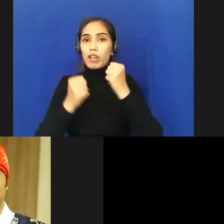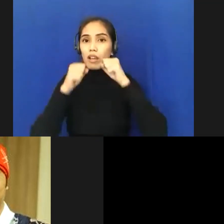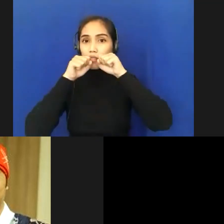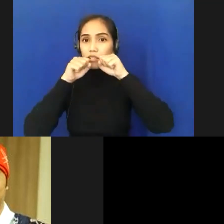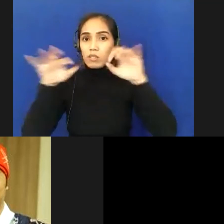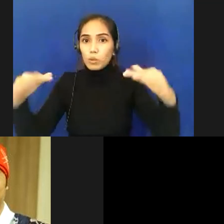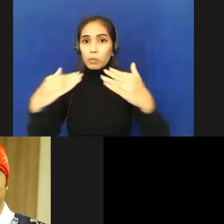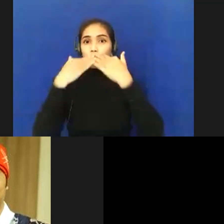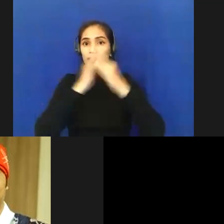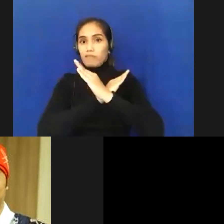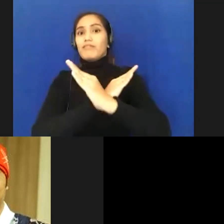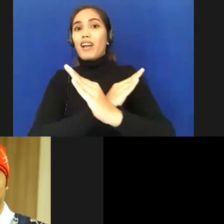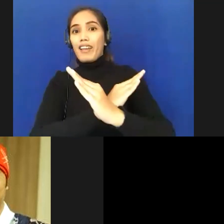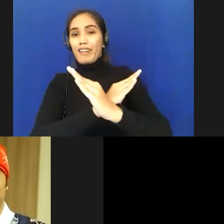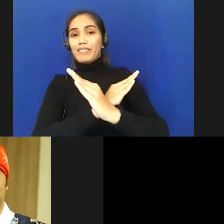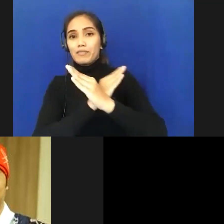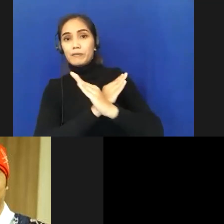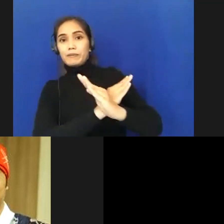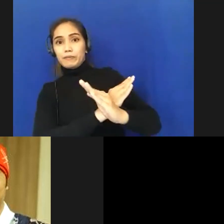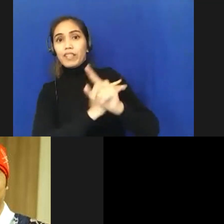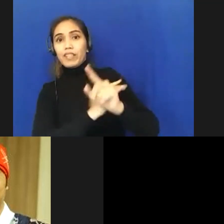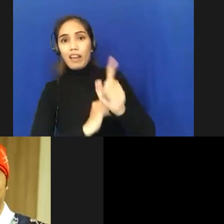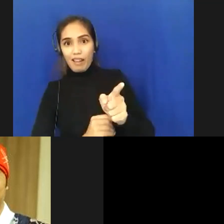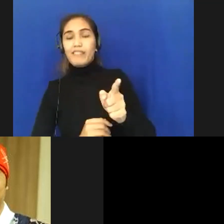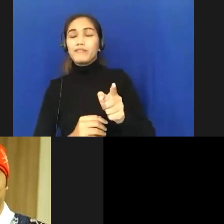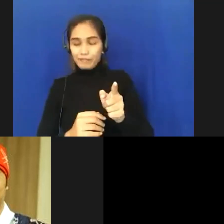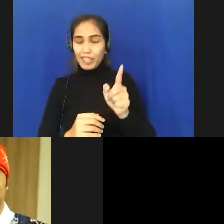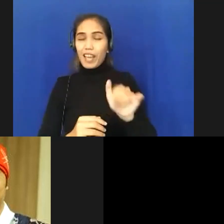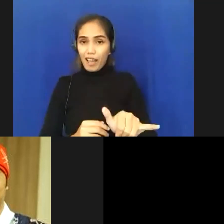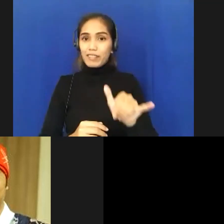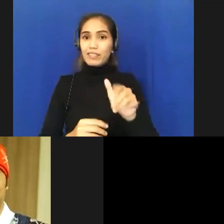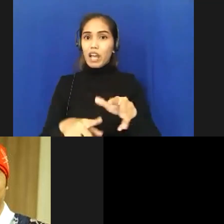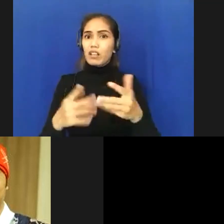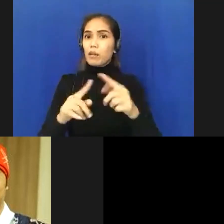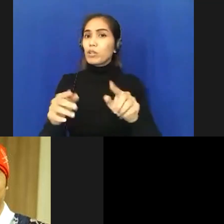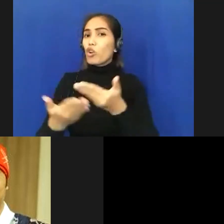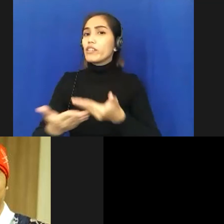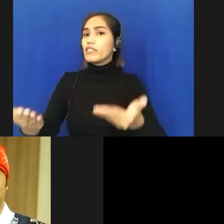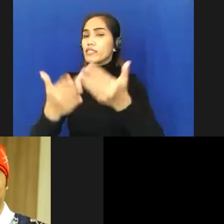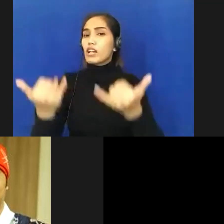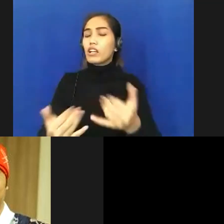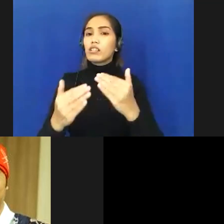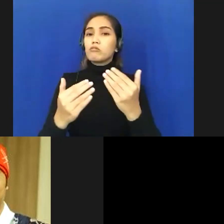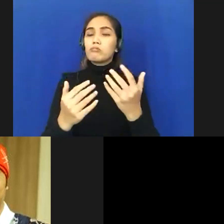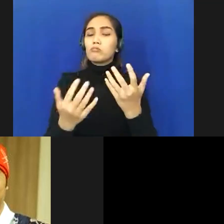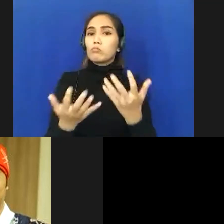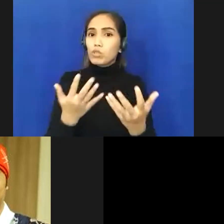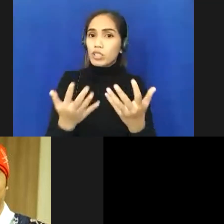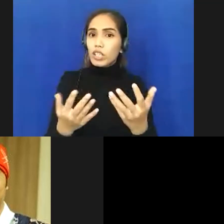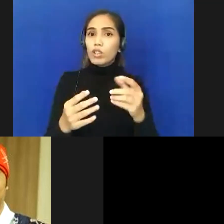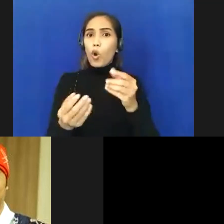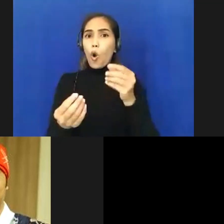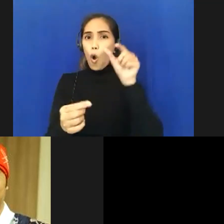sepakat bahwa tidak mau tertular tetapi dengan kondisi saat ini kemungkinan terburuk bahwa orang bisa saja